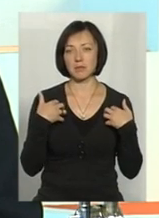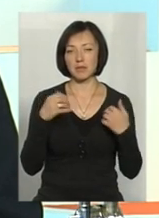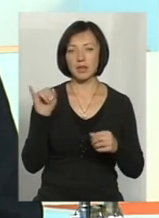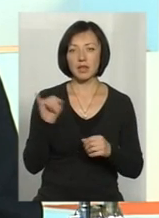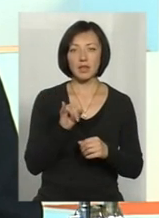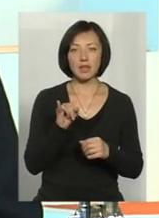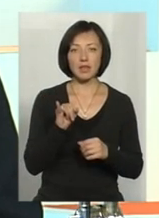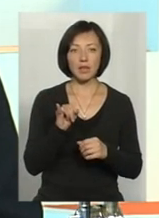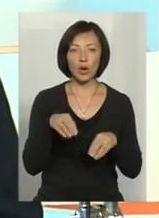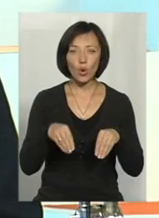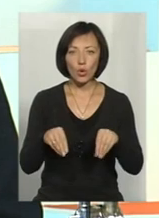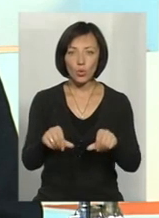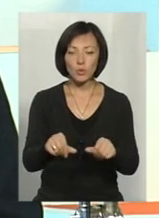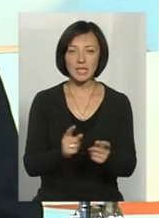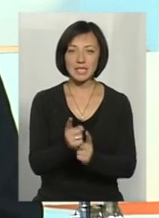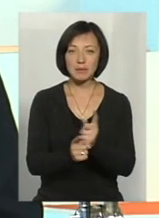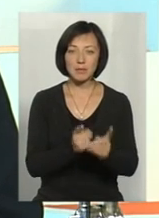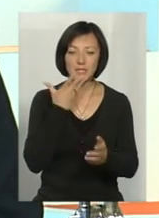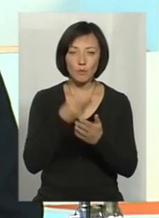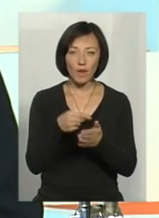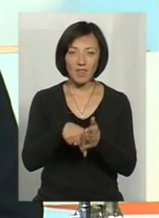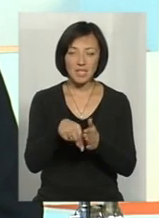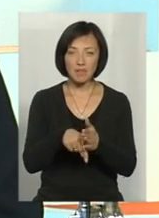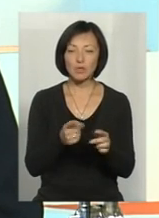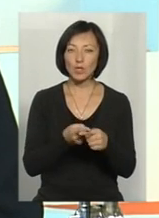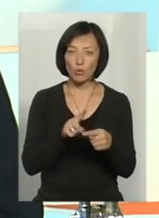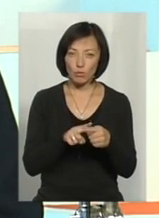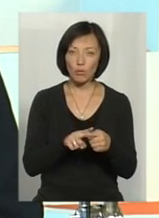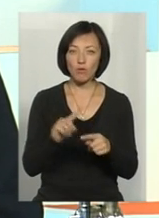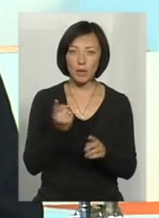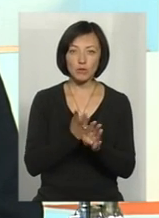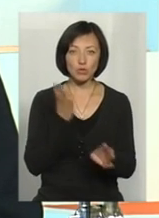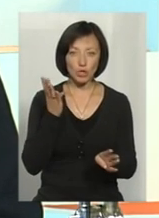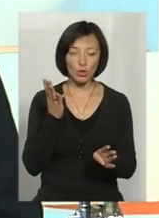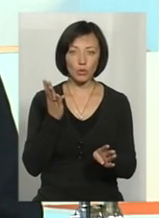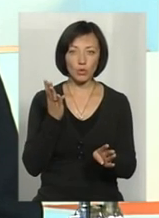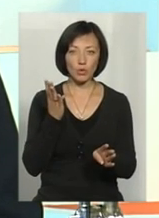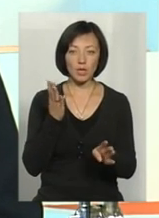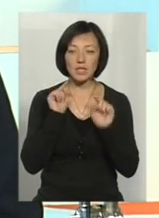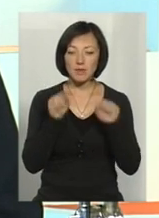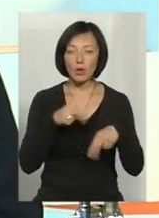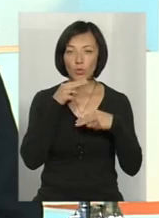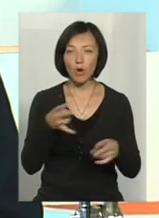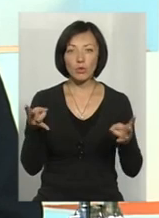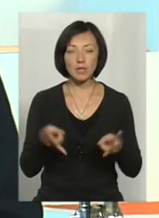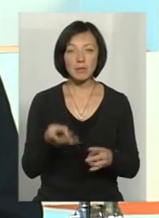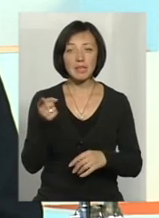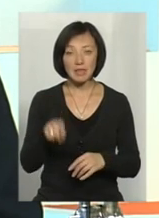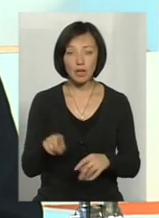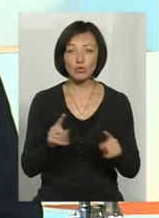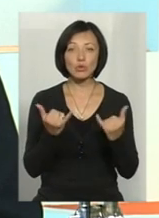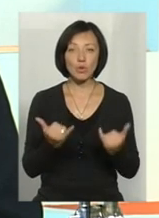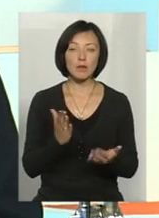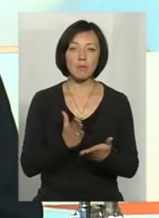і ґрунт змінює свої властивості. Тому, в першу чергу, звертати увагу на те, що ми